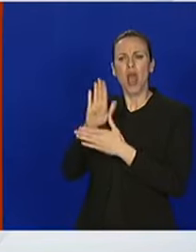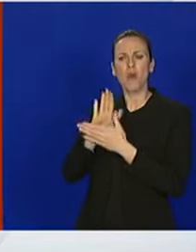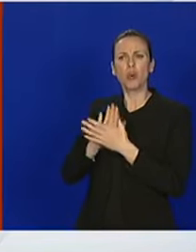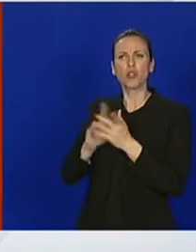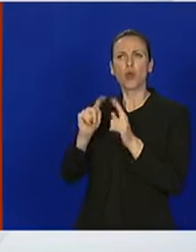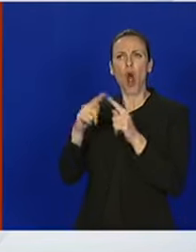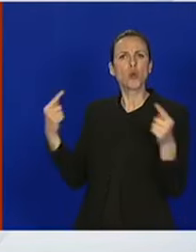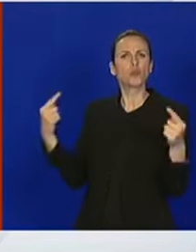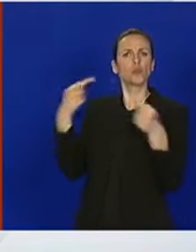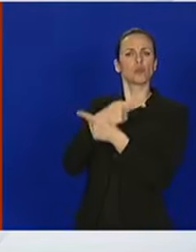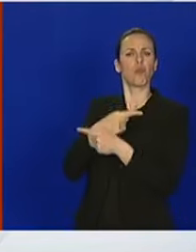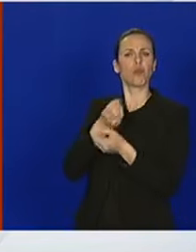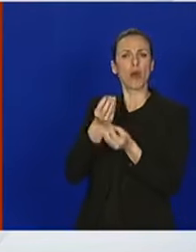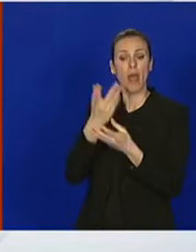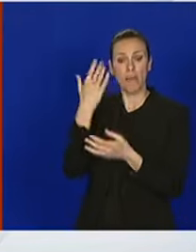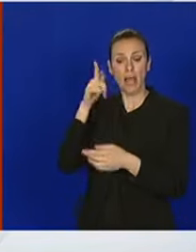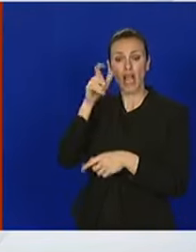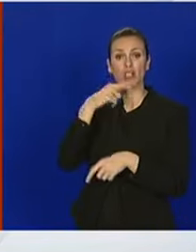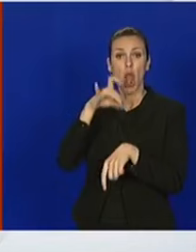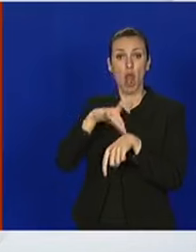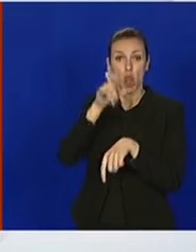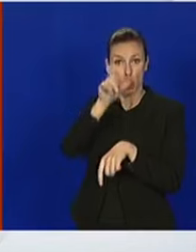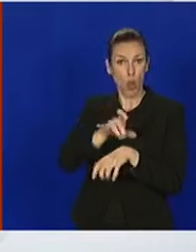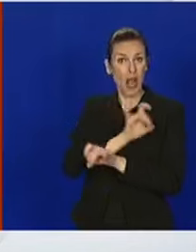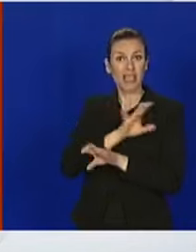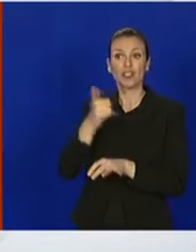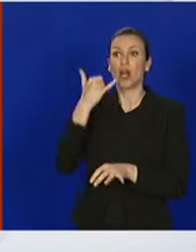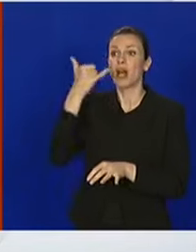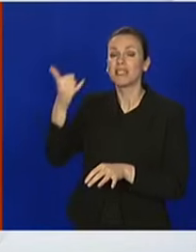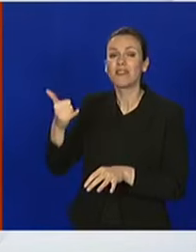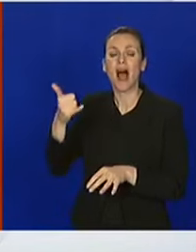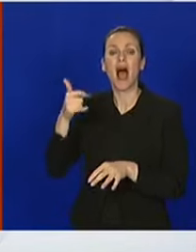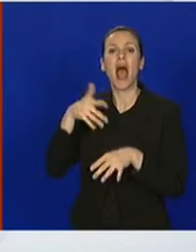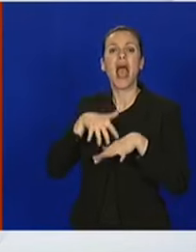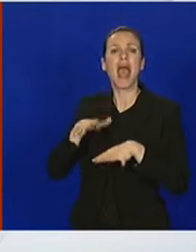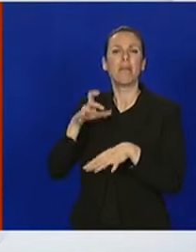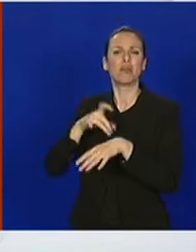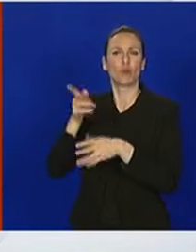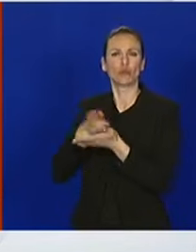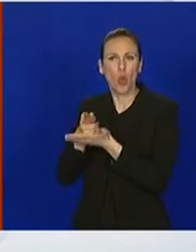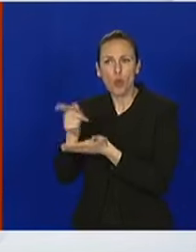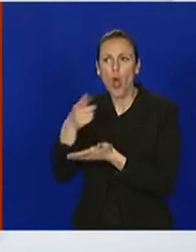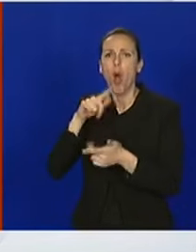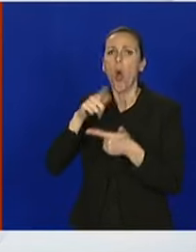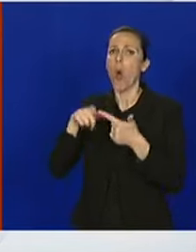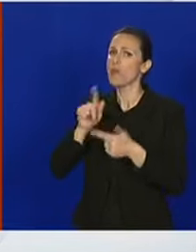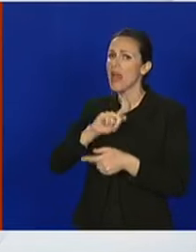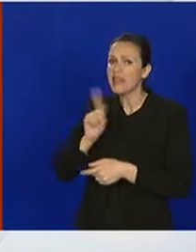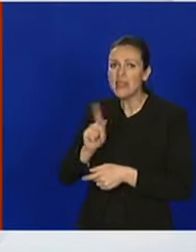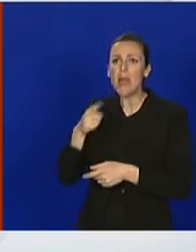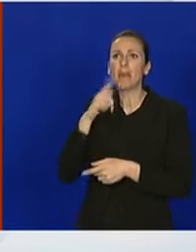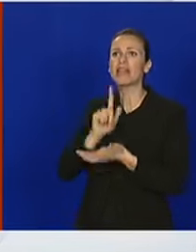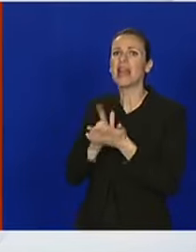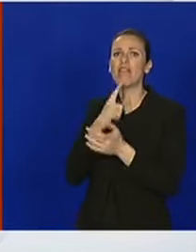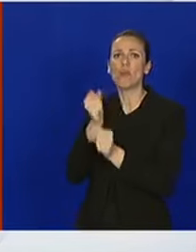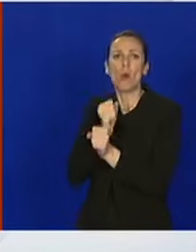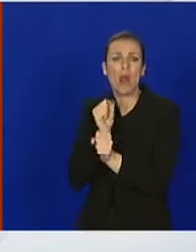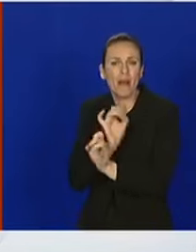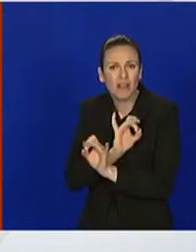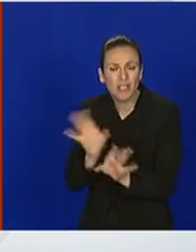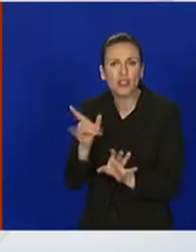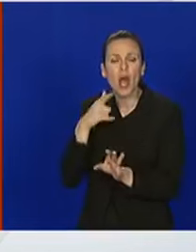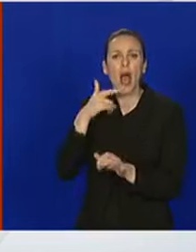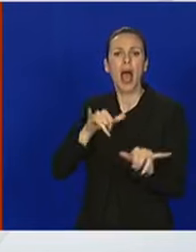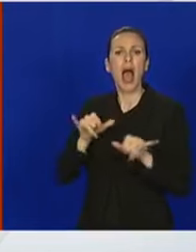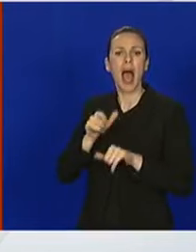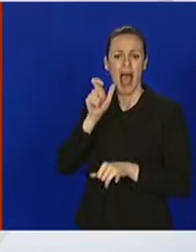bilo da liječnica nije zvala epidemiološku službu, pa da je, pa da se nije na vrijeme reagiralo. Ravnatelj je